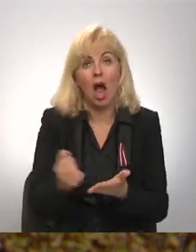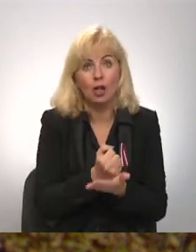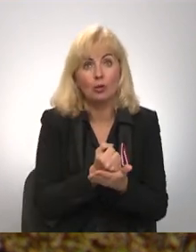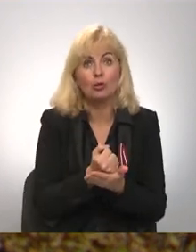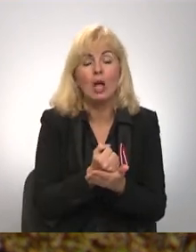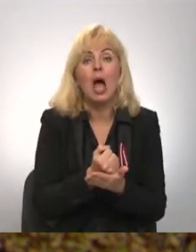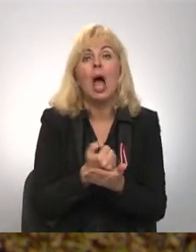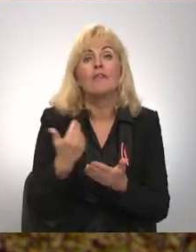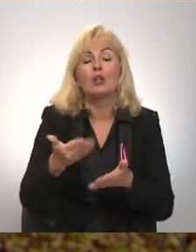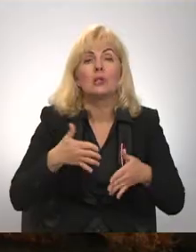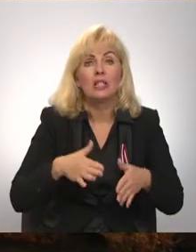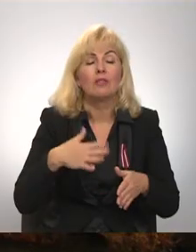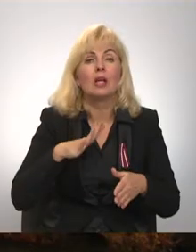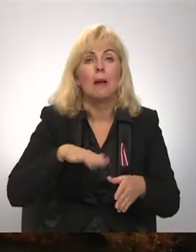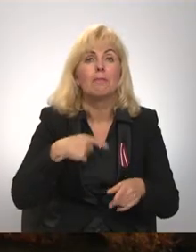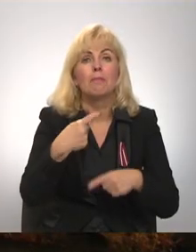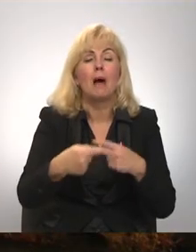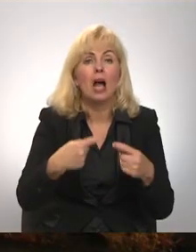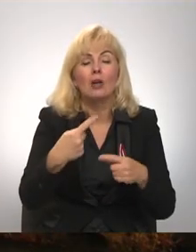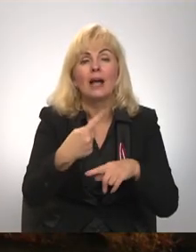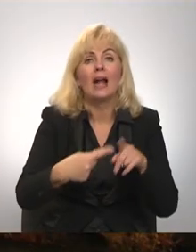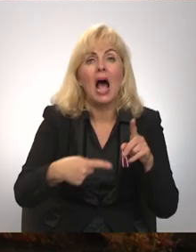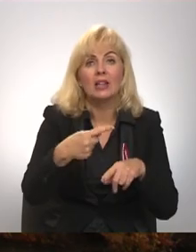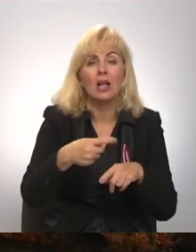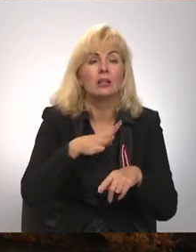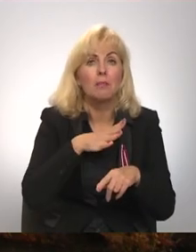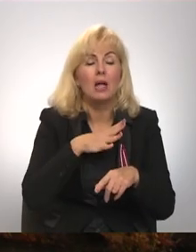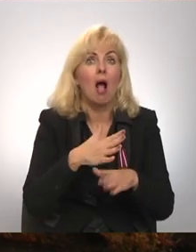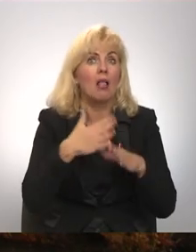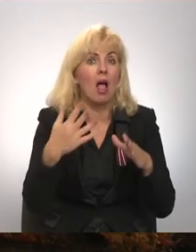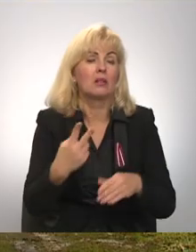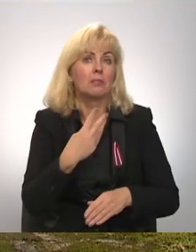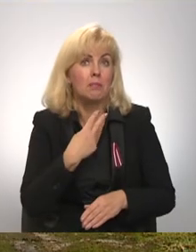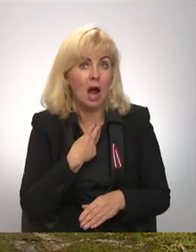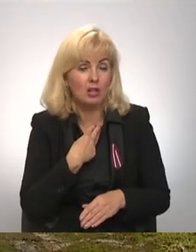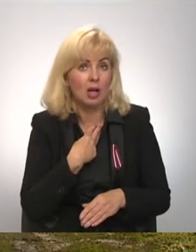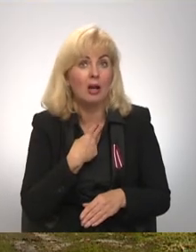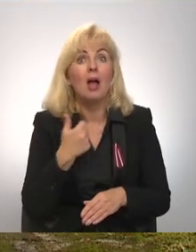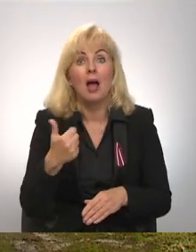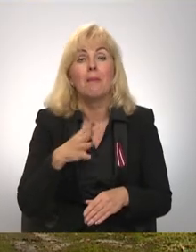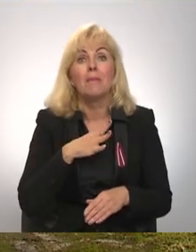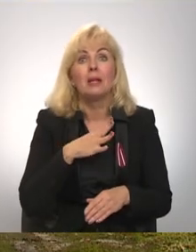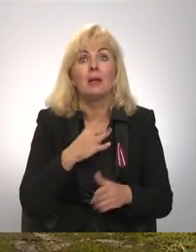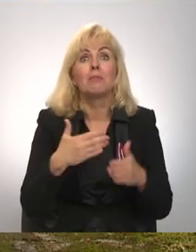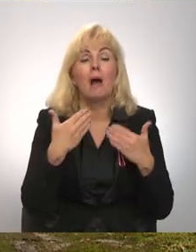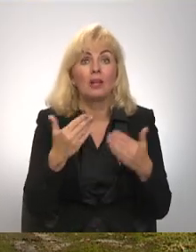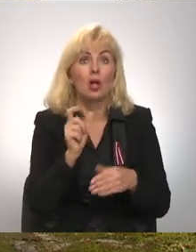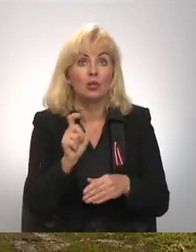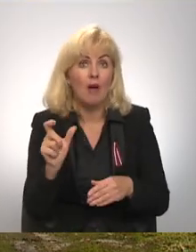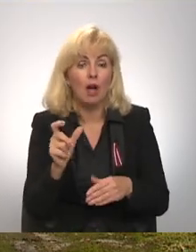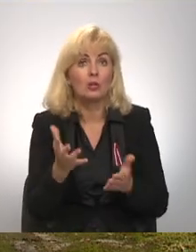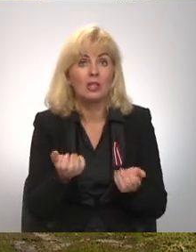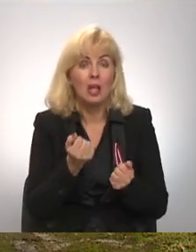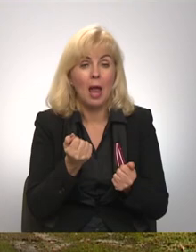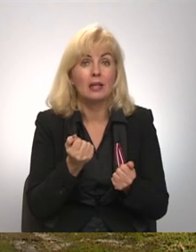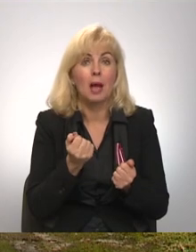dzīvus Blaksona dzimta spēcnācējas, kuriem redniecība bija lielas pārsteigums. Tie bija pateicības vārdi, ko es saņēmu